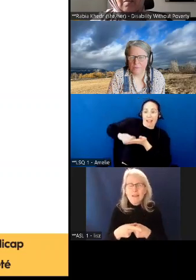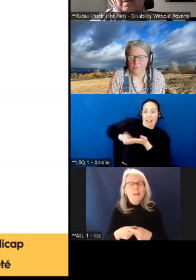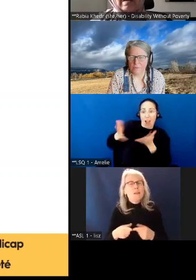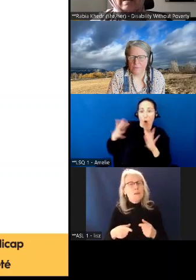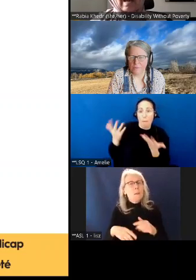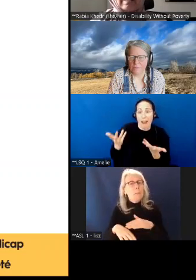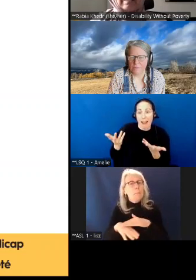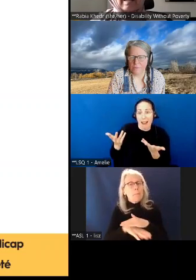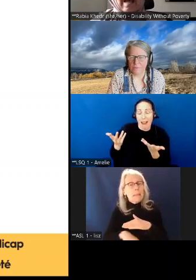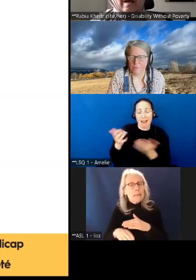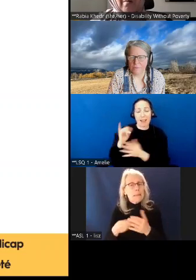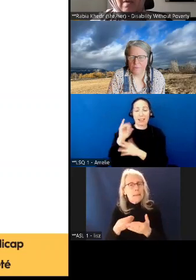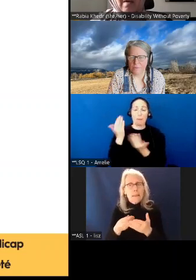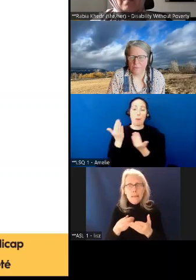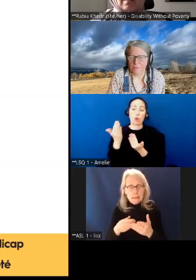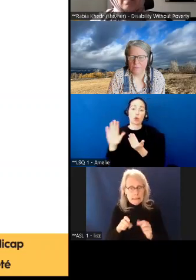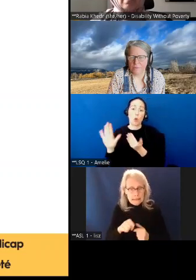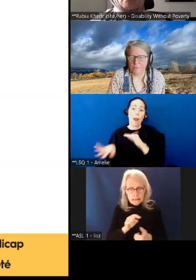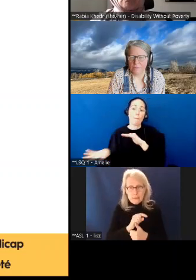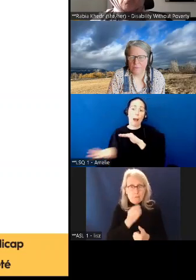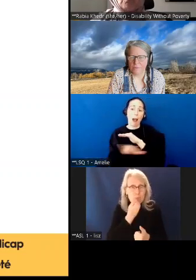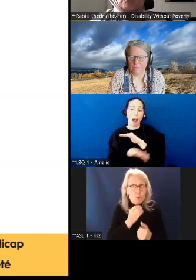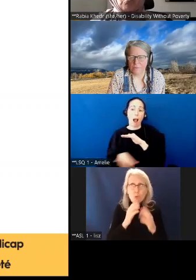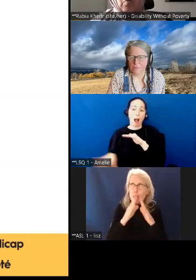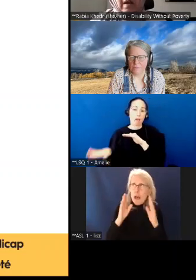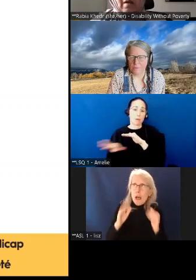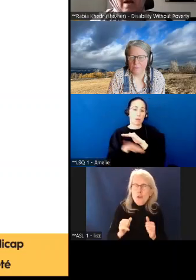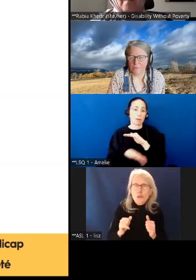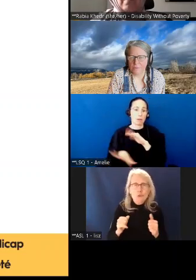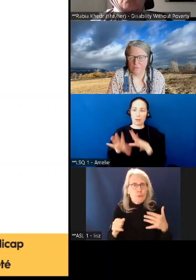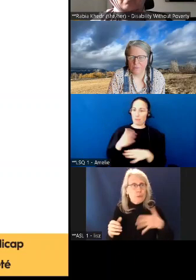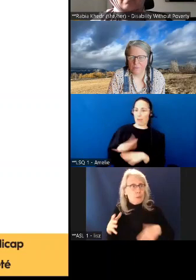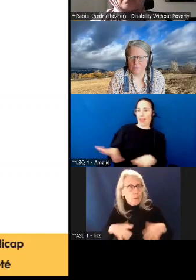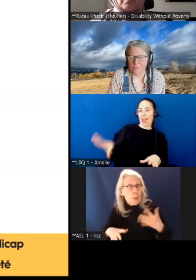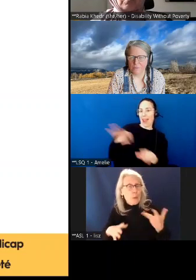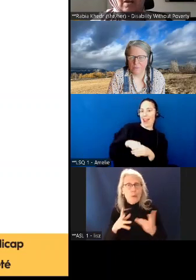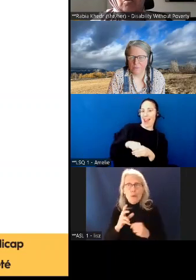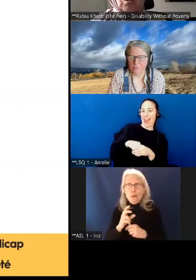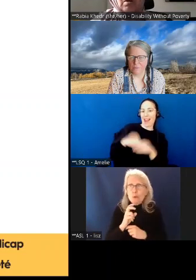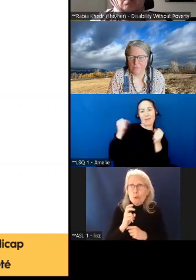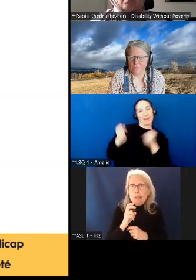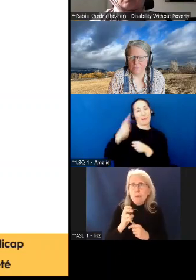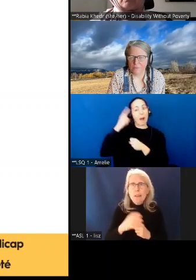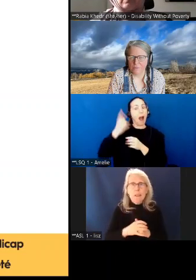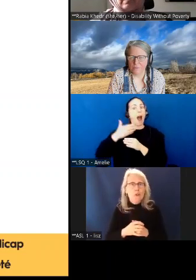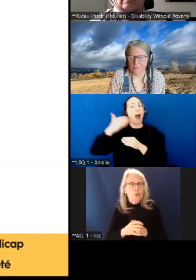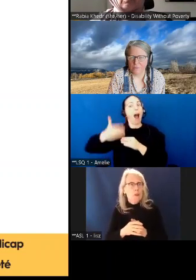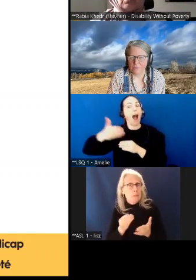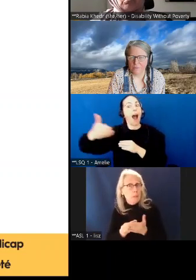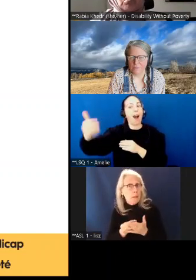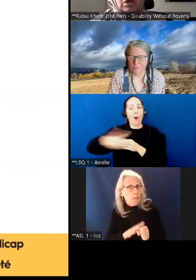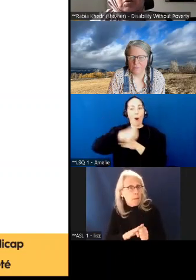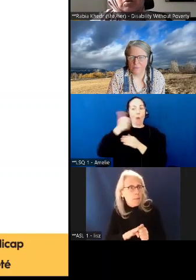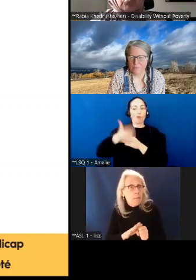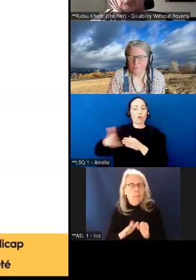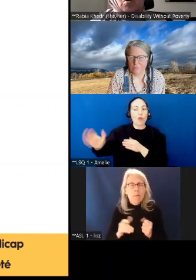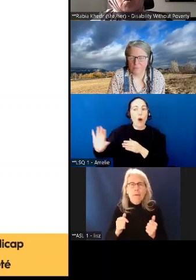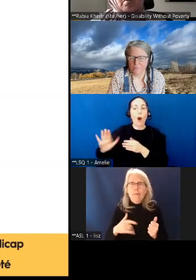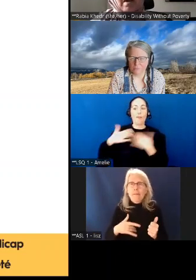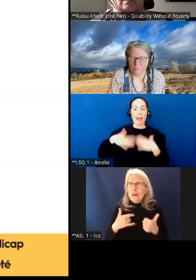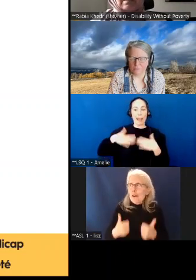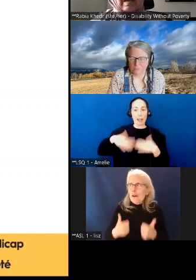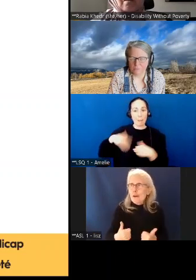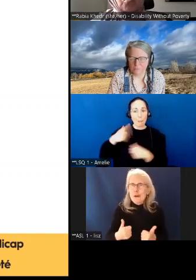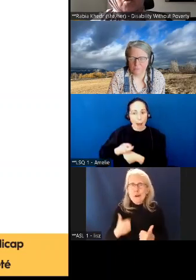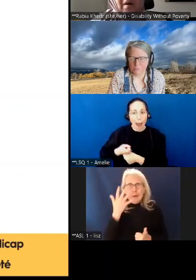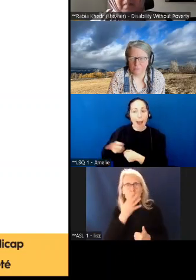vos besoins de base sont couverts, vous pouvez penser à d'autres choses, avoir des vêtements,